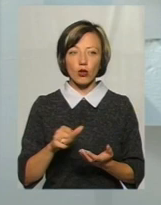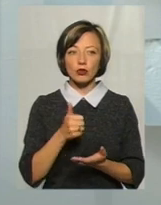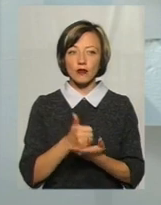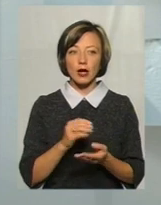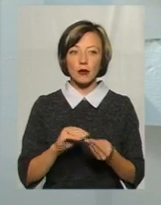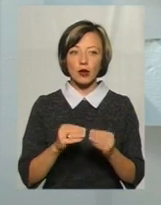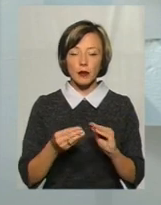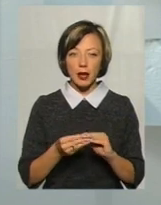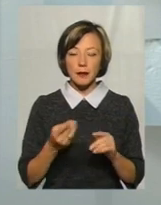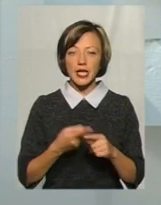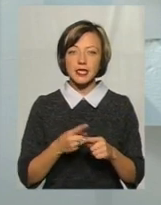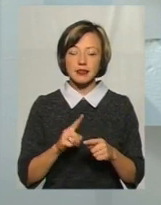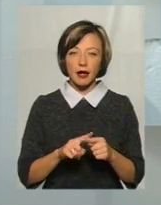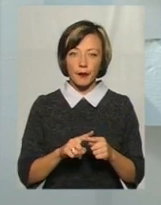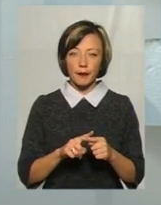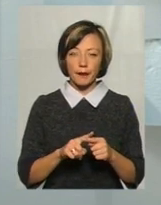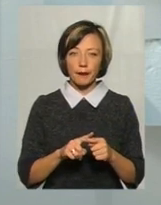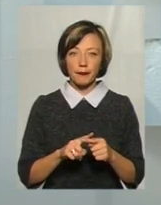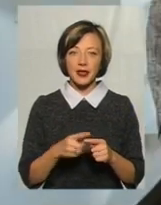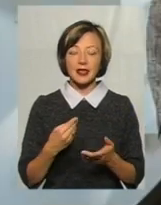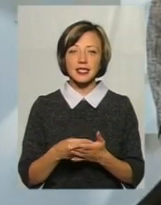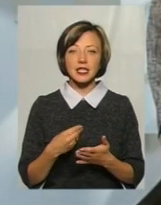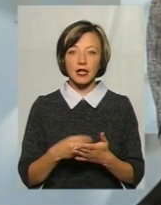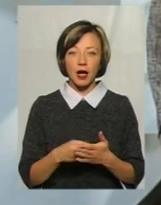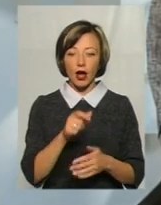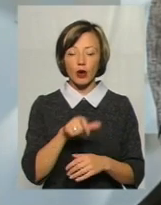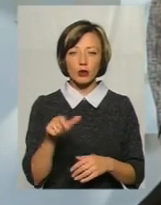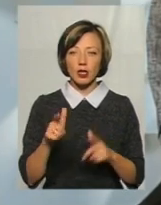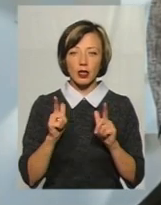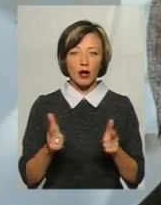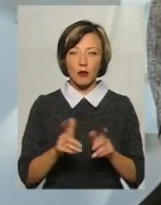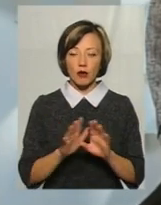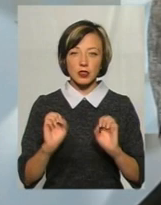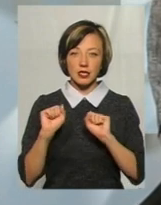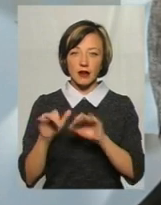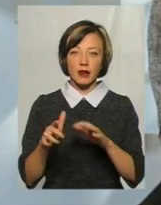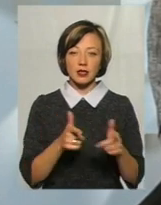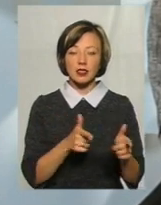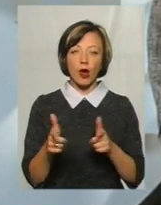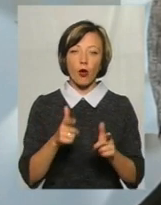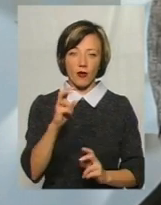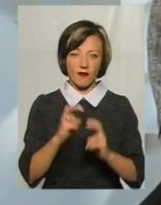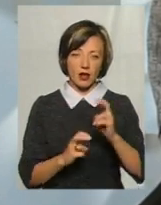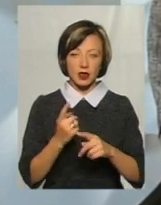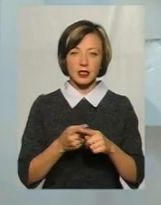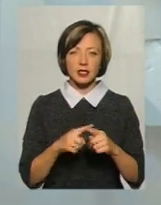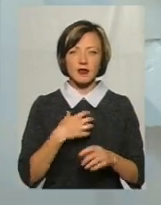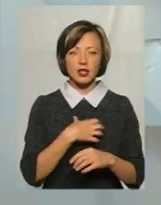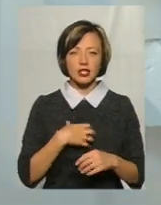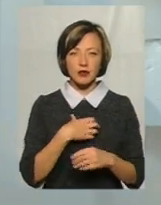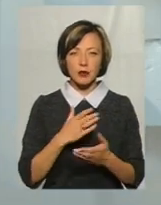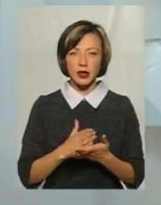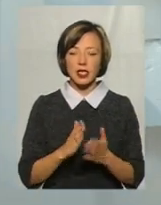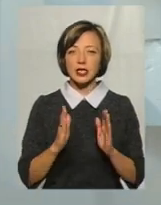проблема, що це ціна, по якій люди не погоджуються здавати заготівельнику. Тобто це є дуже важливим,